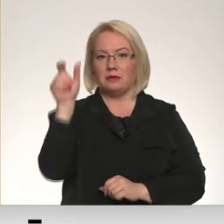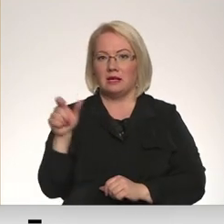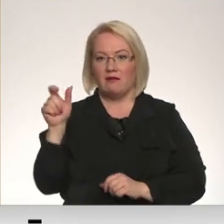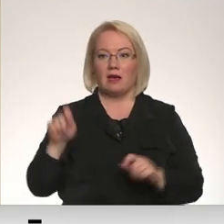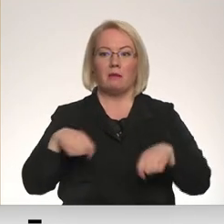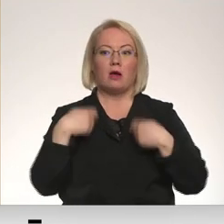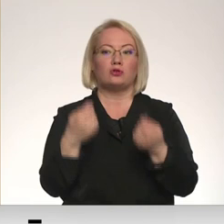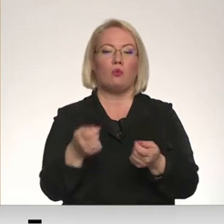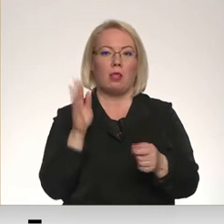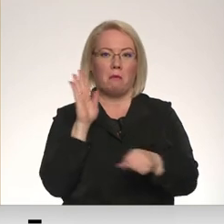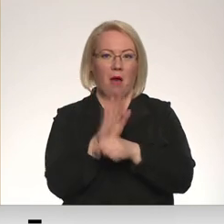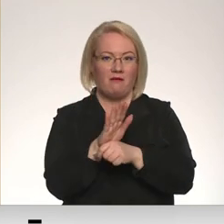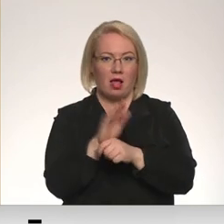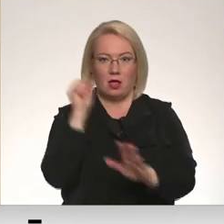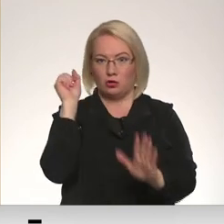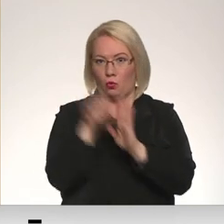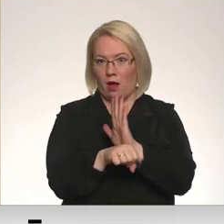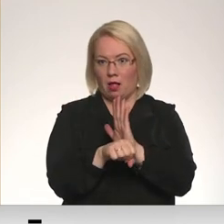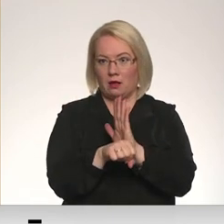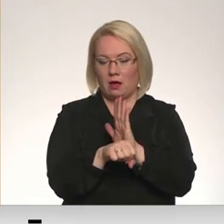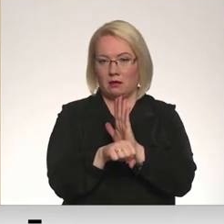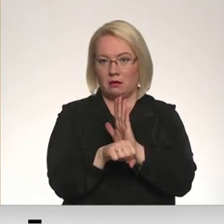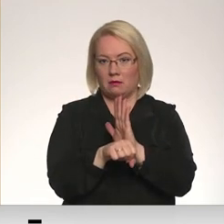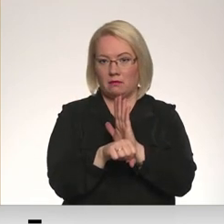pavēles nogalināt?